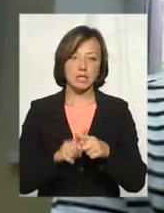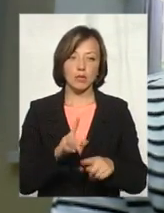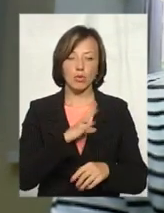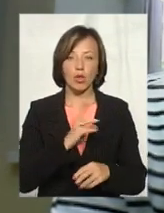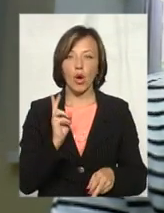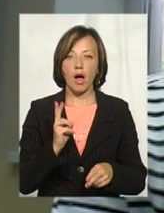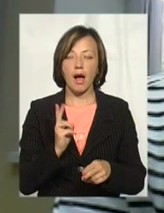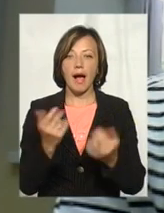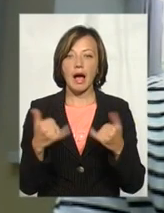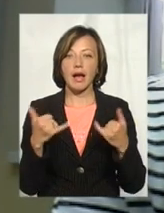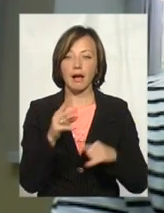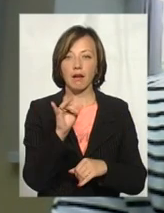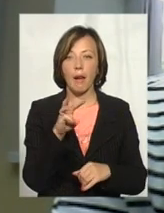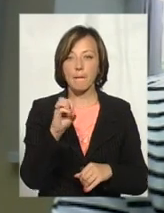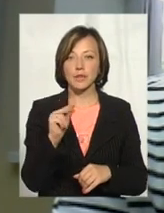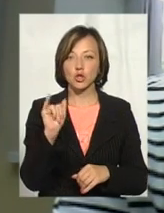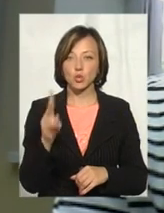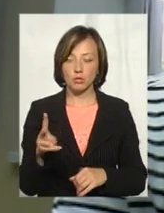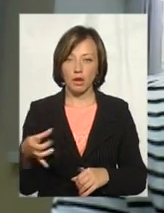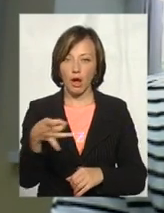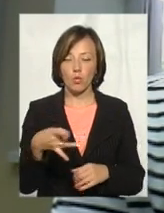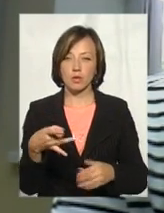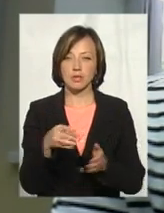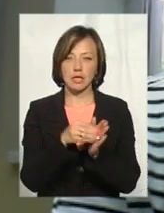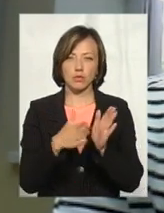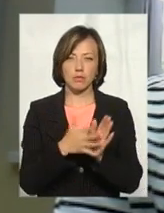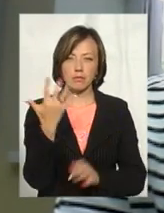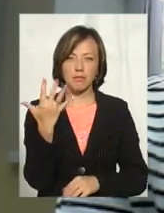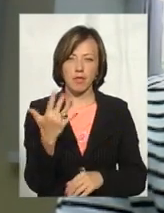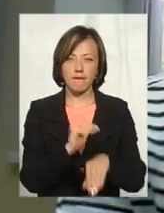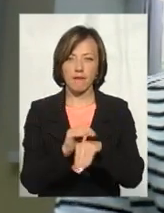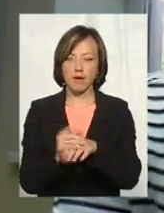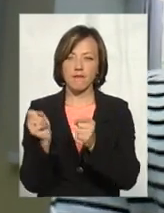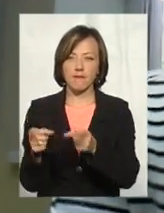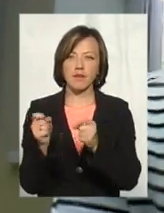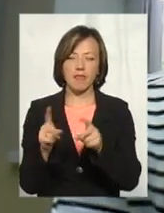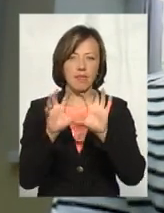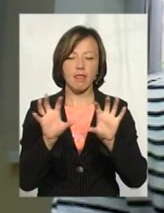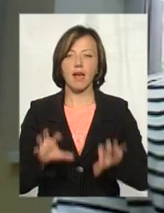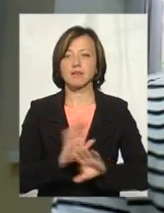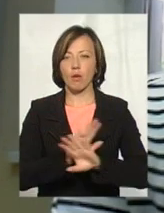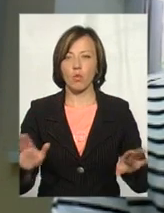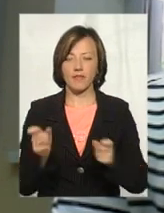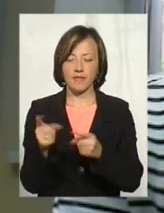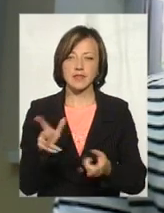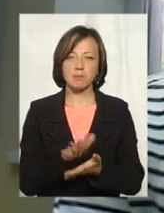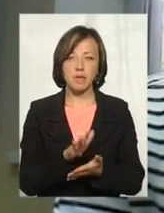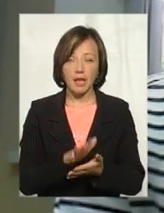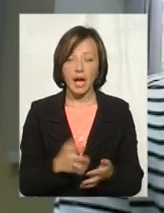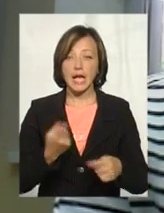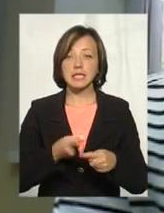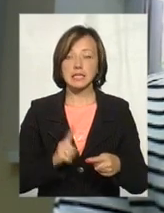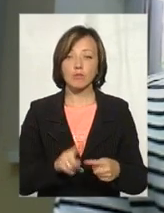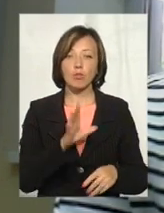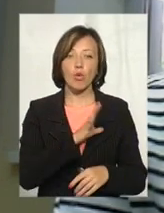Кривійчукському районі, там було зареєстровано близько п'яти партій вивантаження сміття, і це сміття